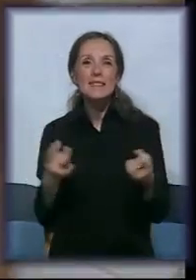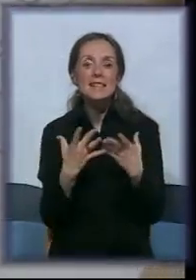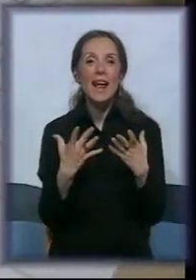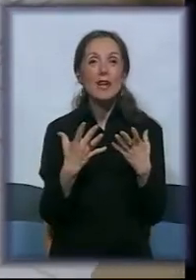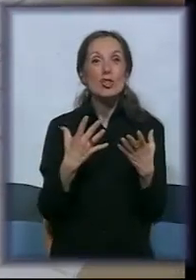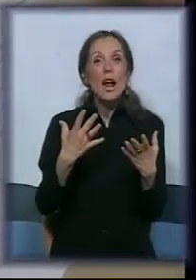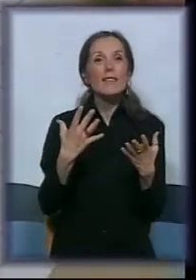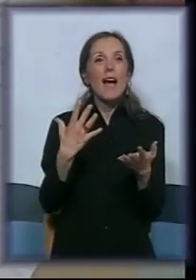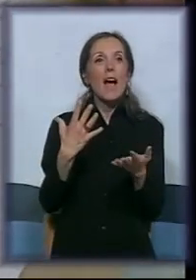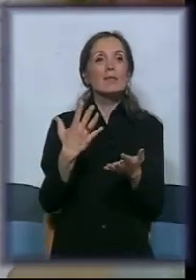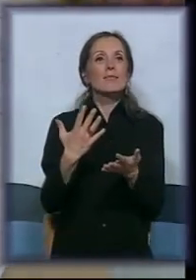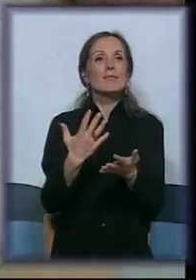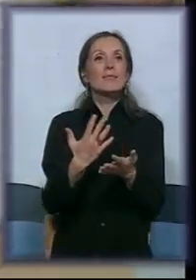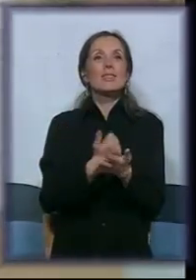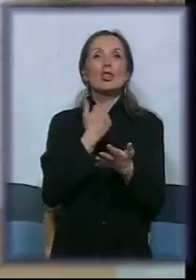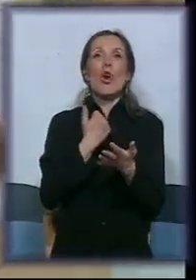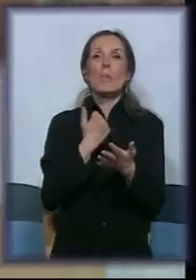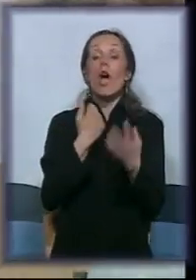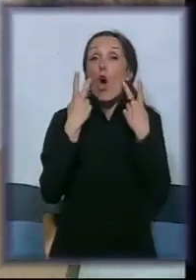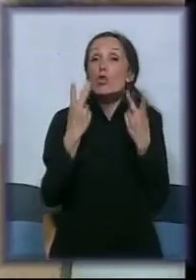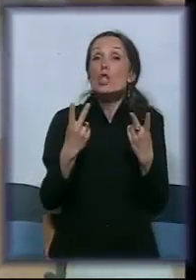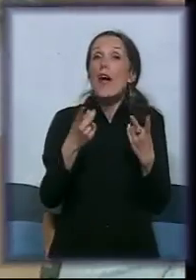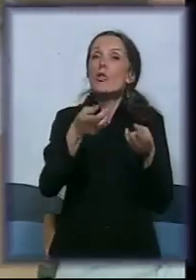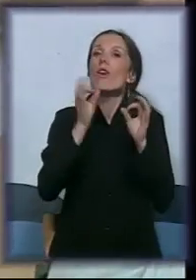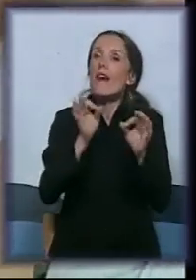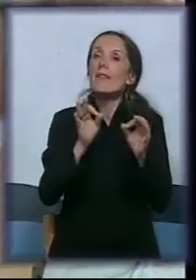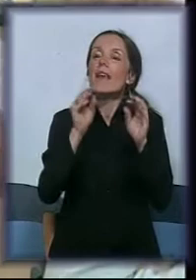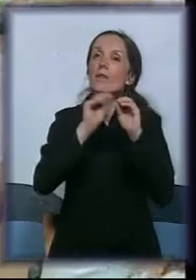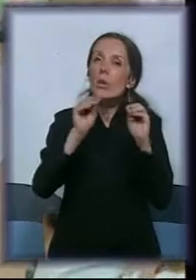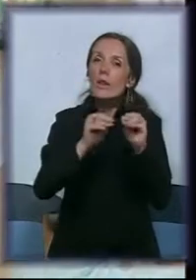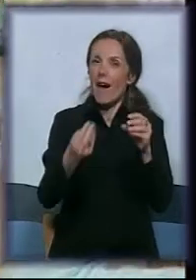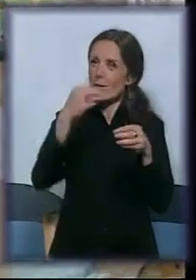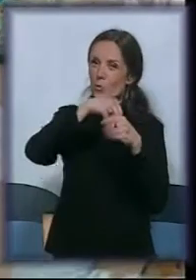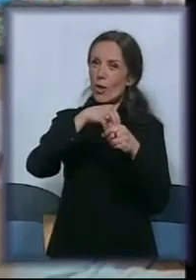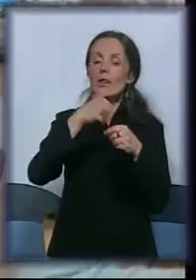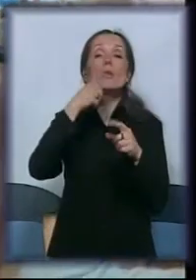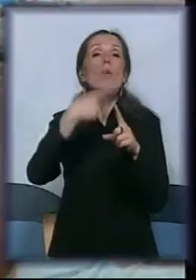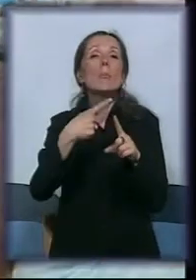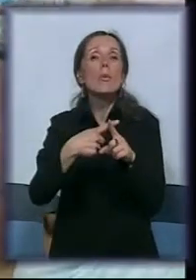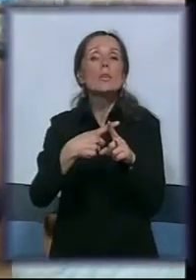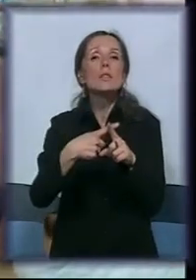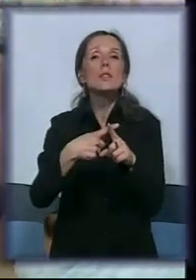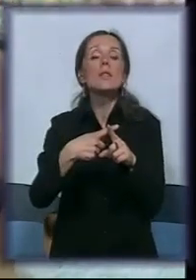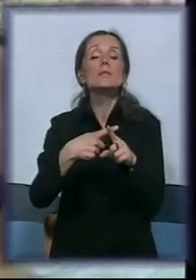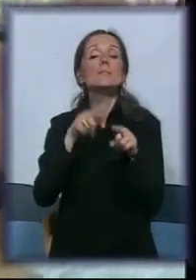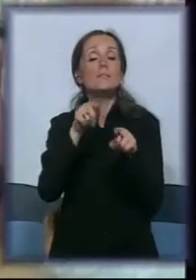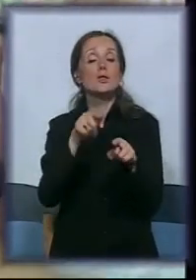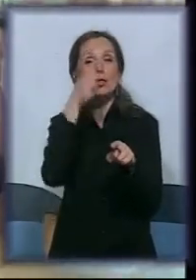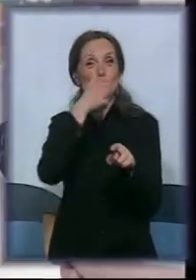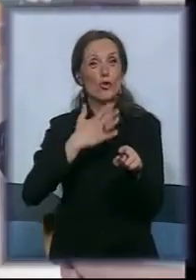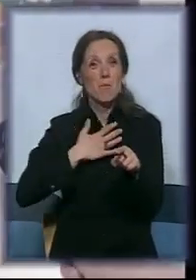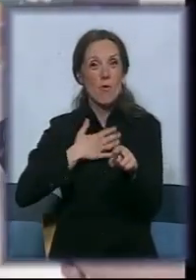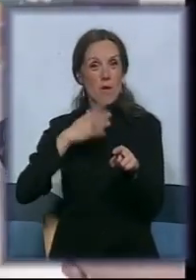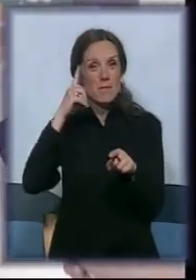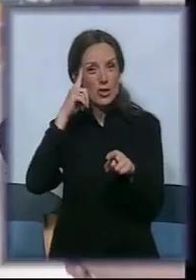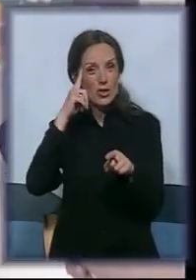dobija nekakvu očigledno kvalitetnu edukaciju dodatno. S druge strane, ono što je moje mišljenje